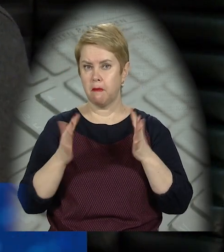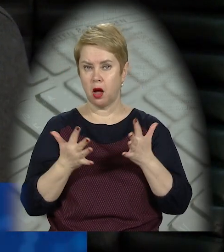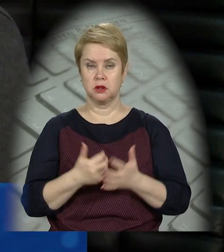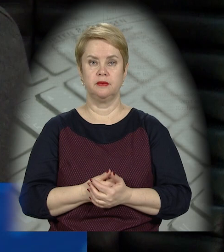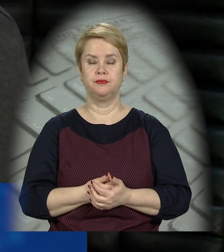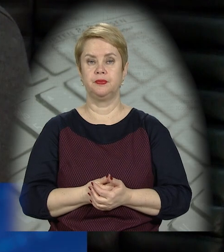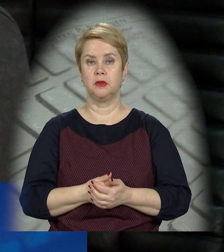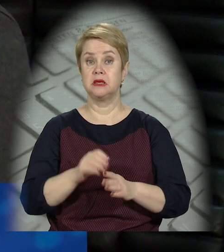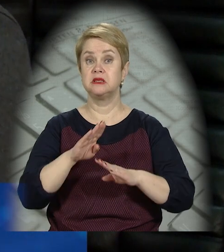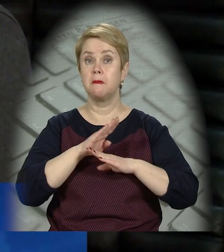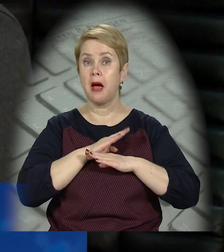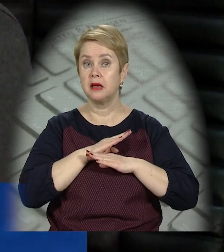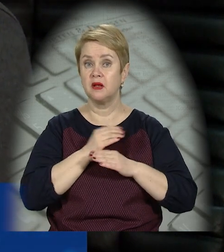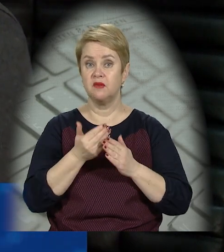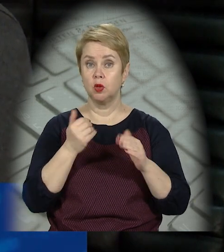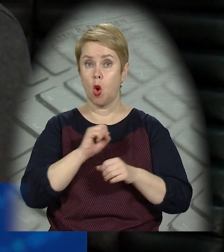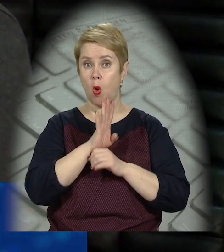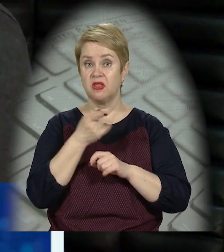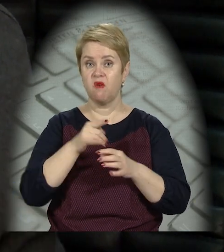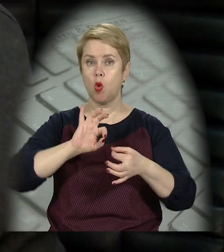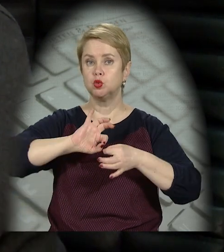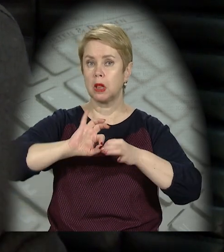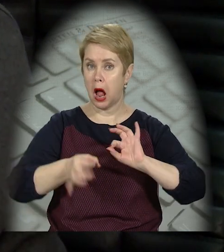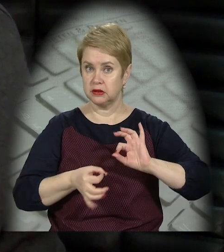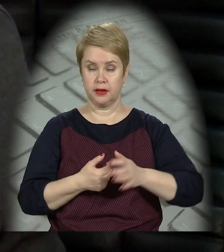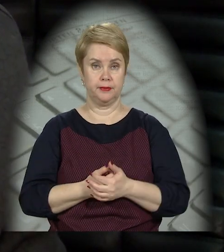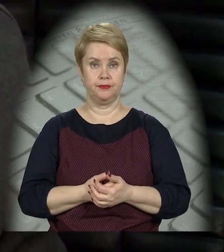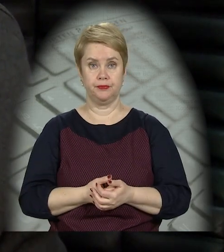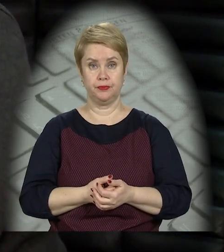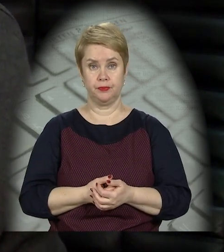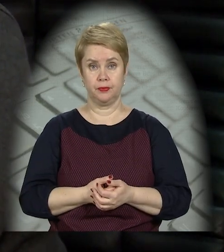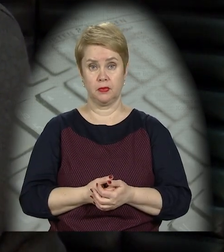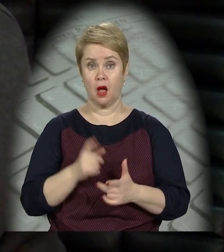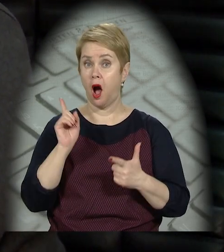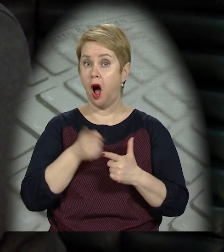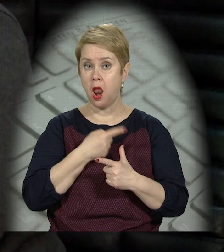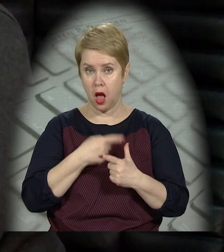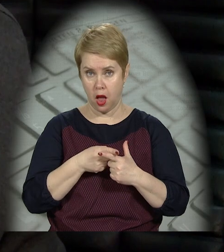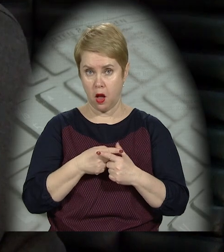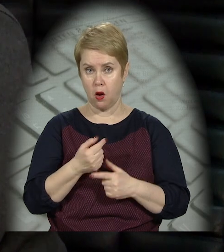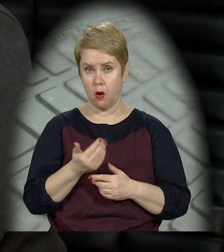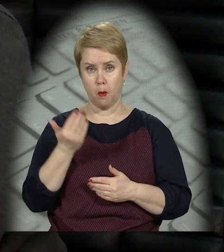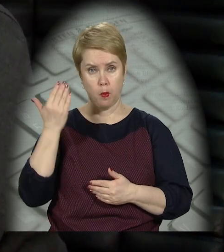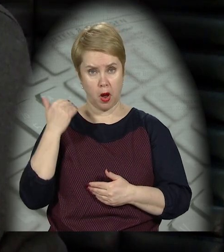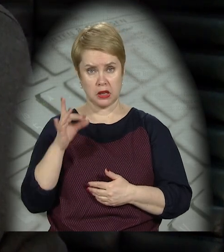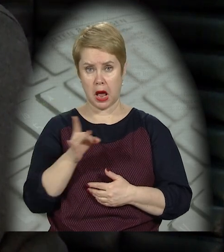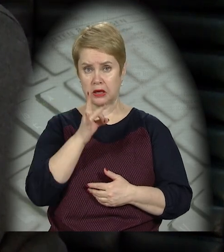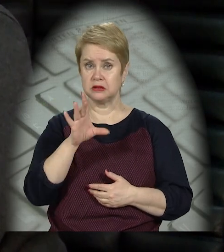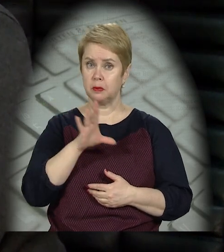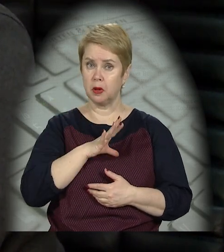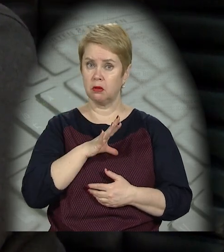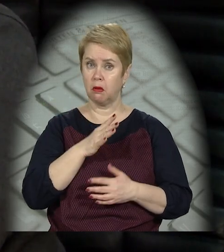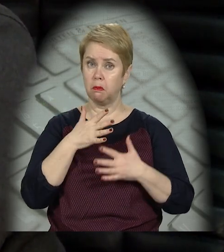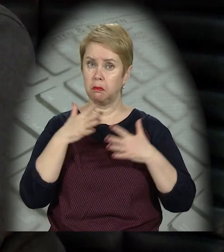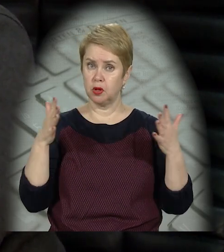смертності від COVID-19 та його ускладнень. Але ж в попередні рази це було